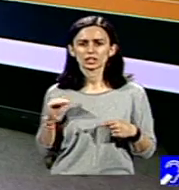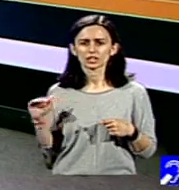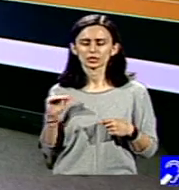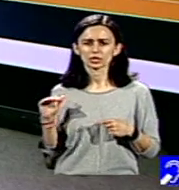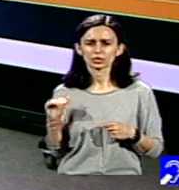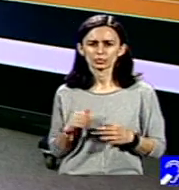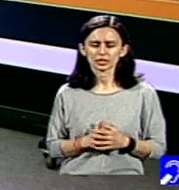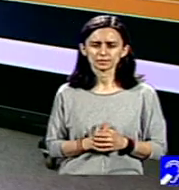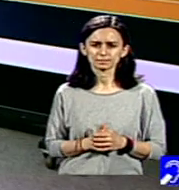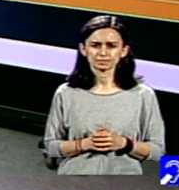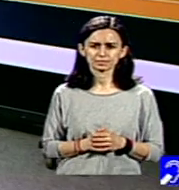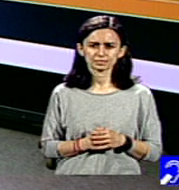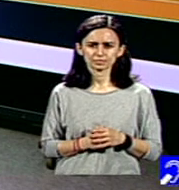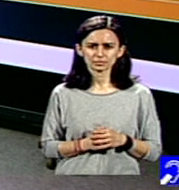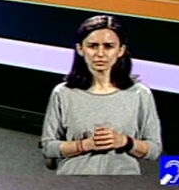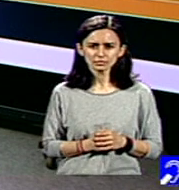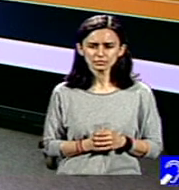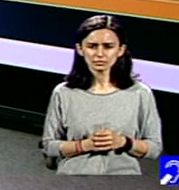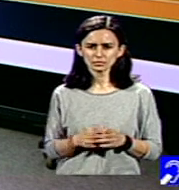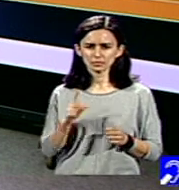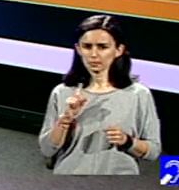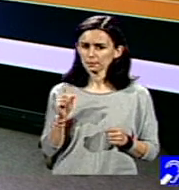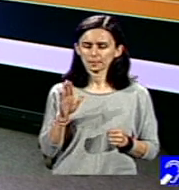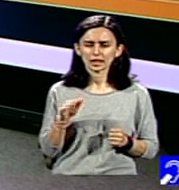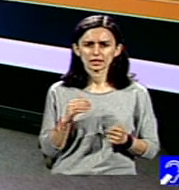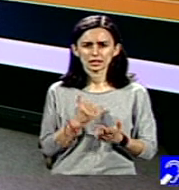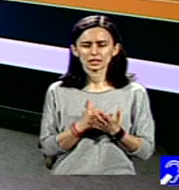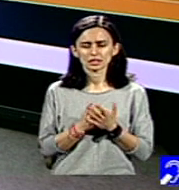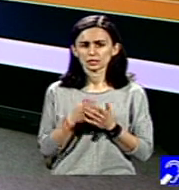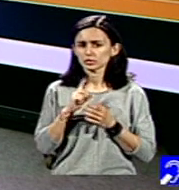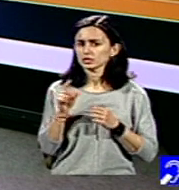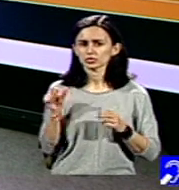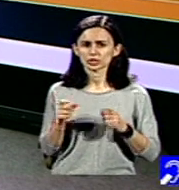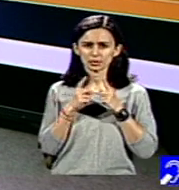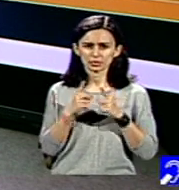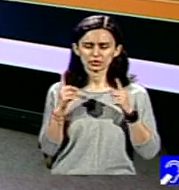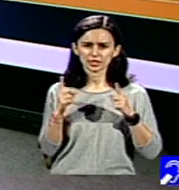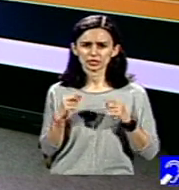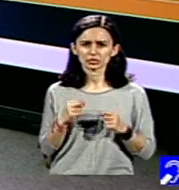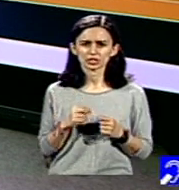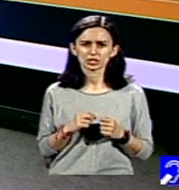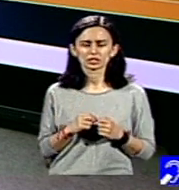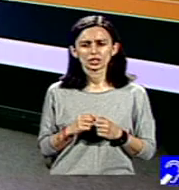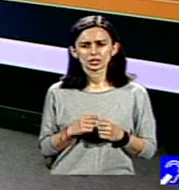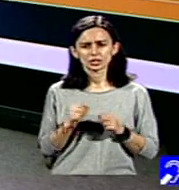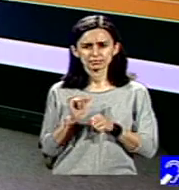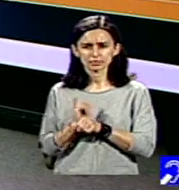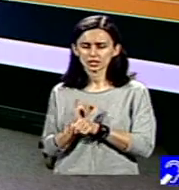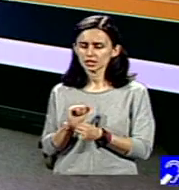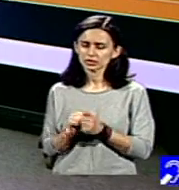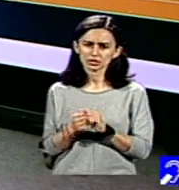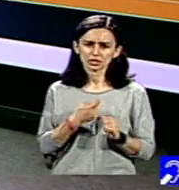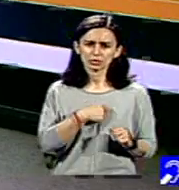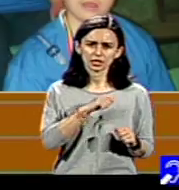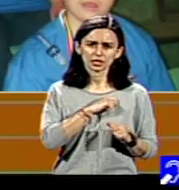Atunci nu are dreptul niciun profesor, nici director sau inspector, cum a fost în cazul nostru, să